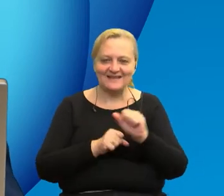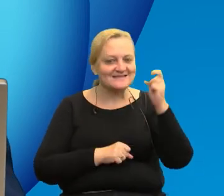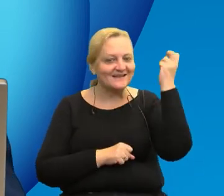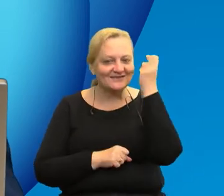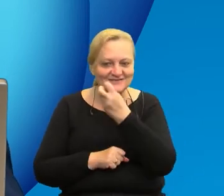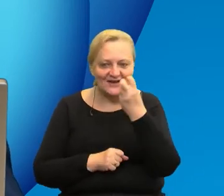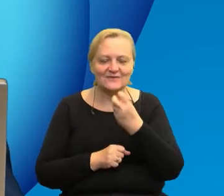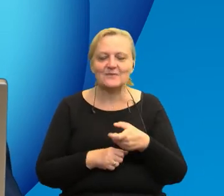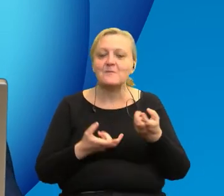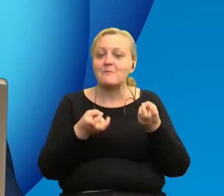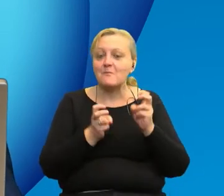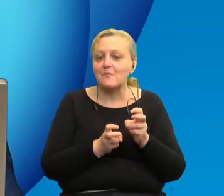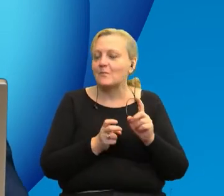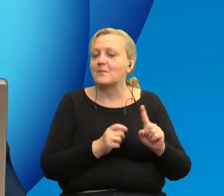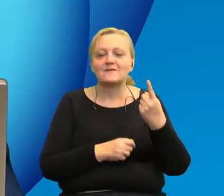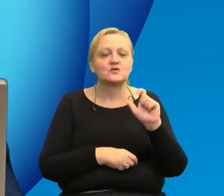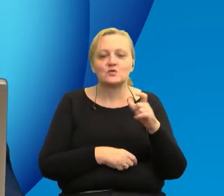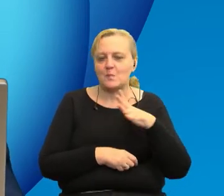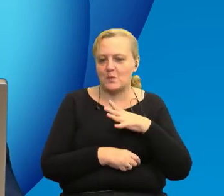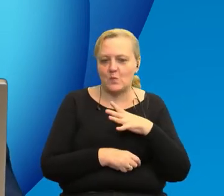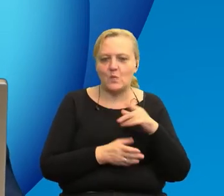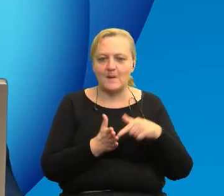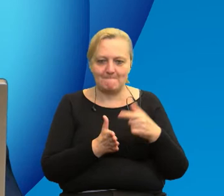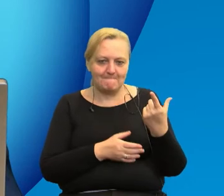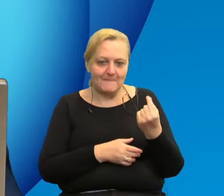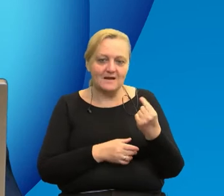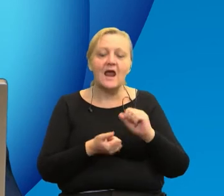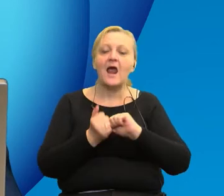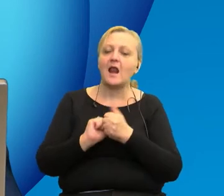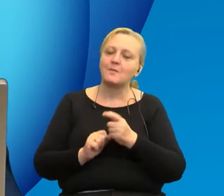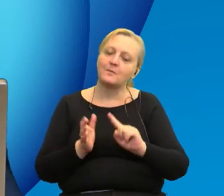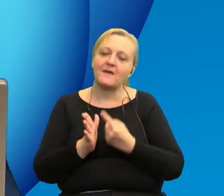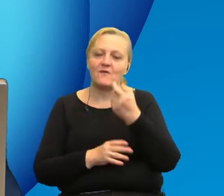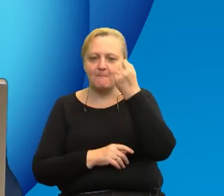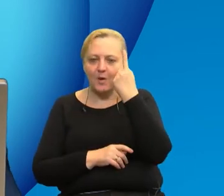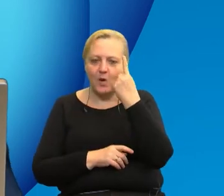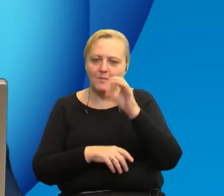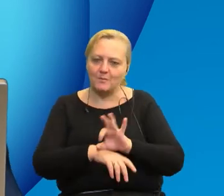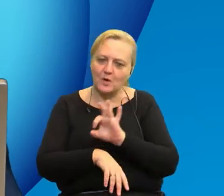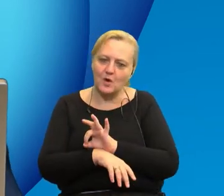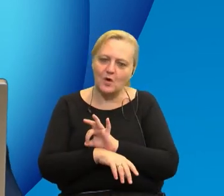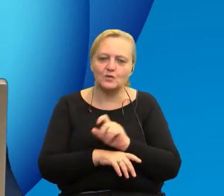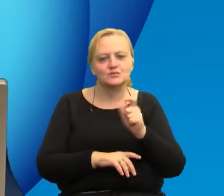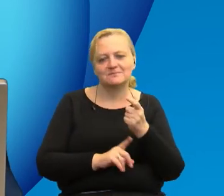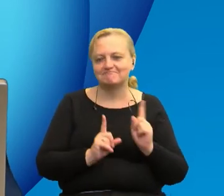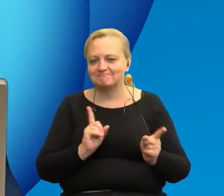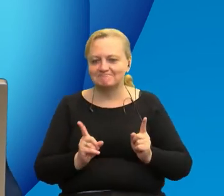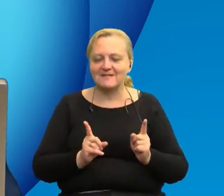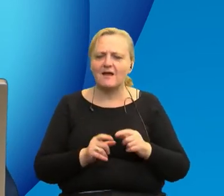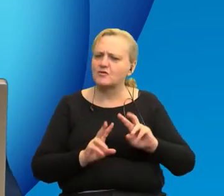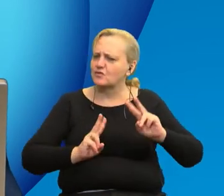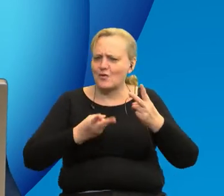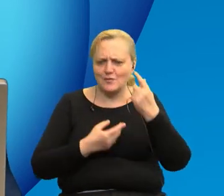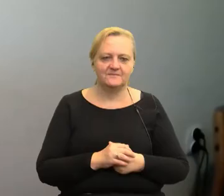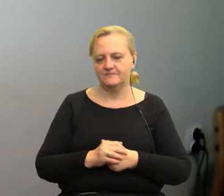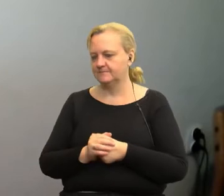ciekawi, co powstało, co było pierwsze? Czy partnerstwo, czy pomysł na projekt? Jak on się właśnie narodził, ów pomysł na